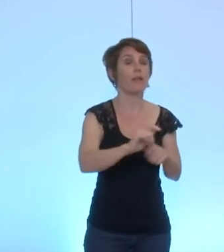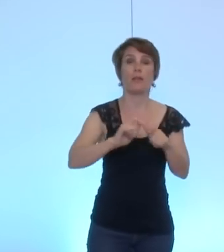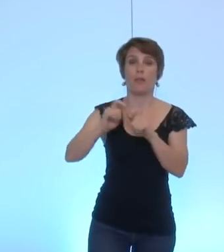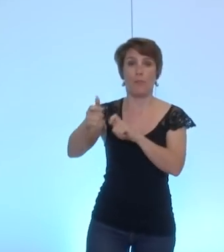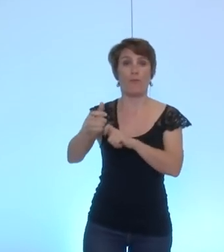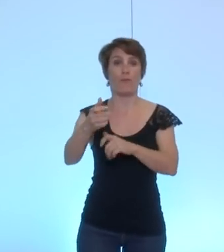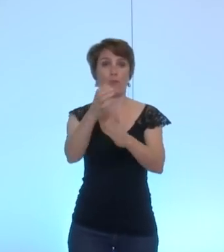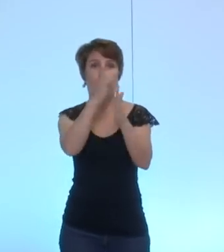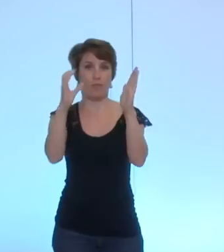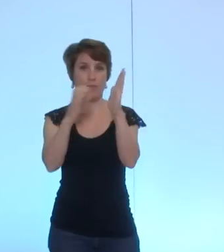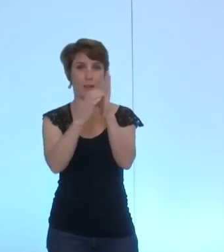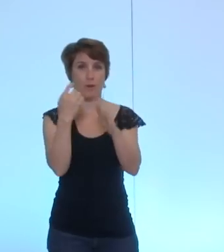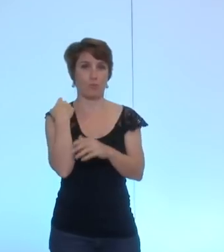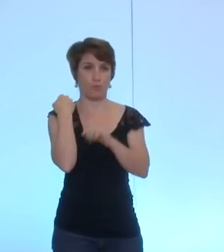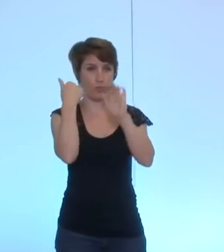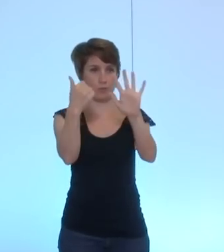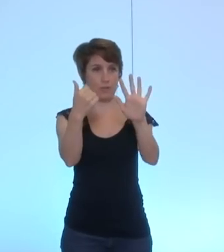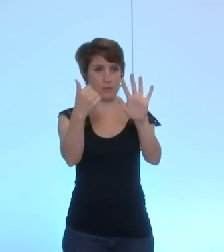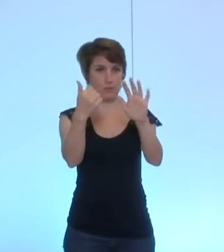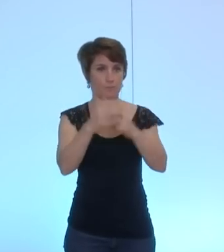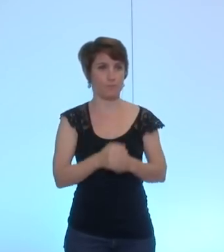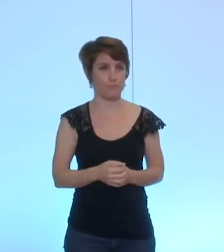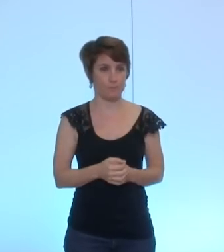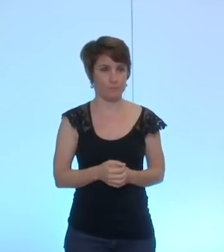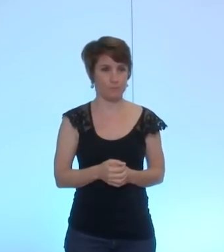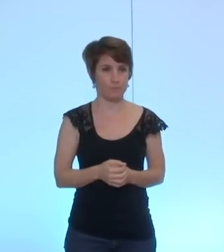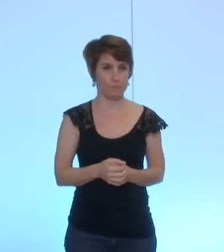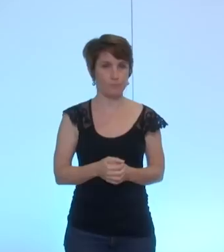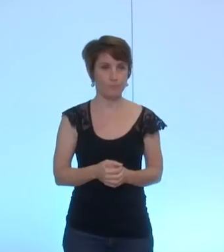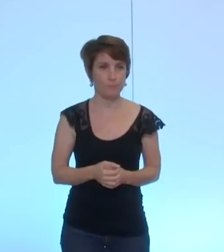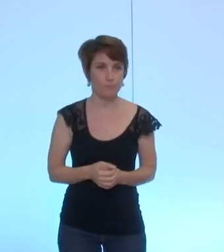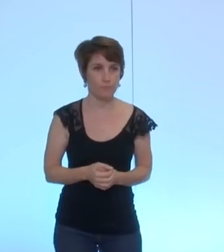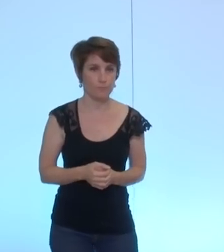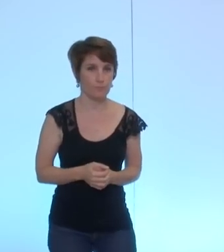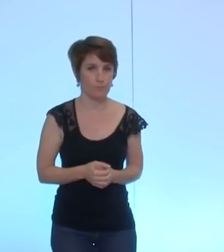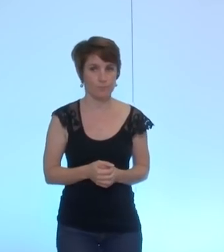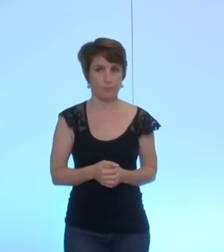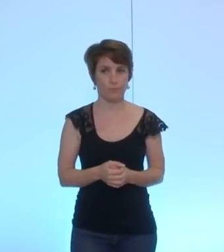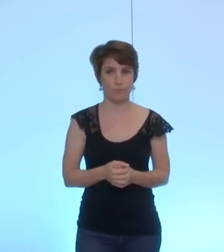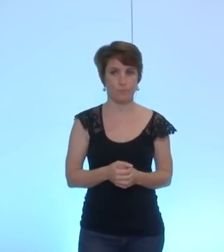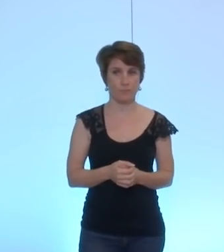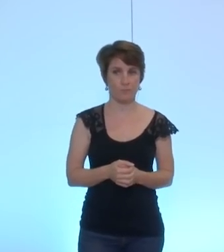donc l'amendement numéro 6 réécrivant le maigre